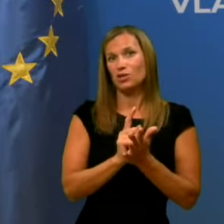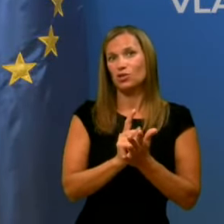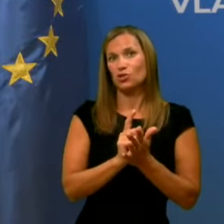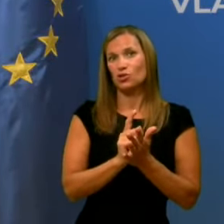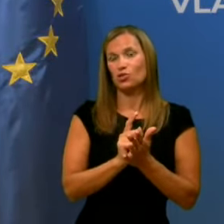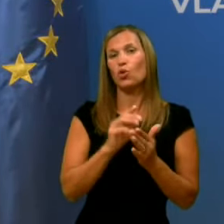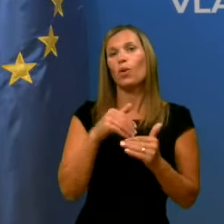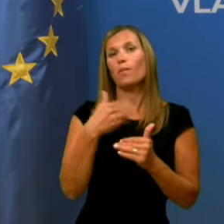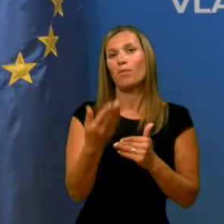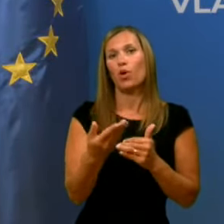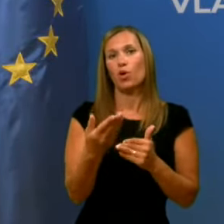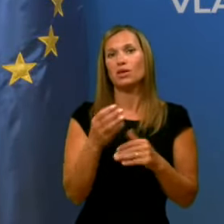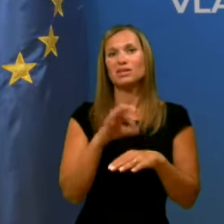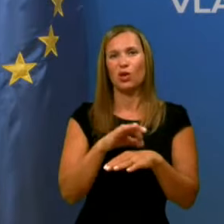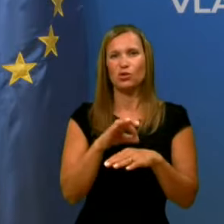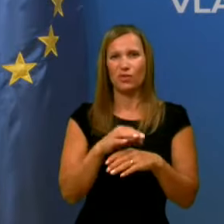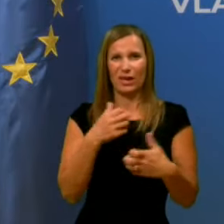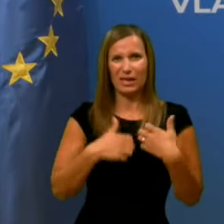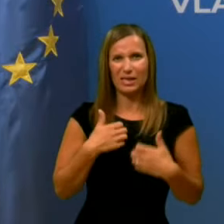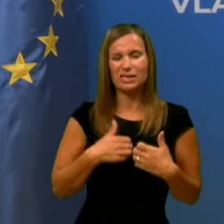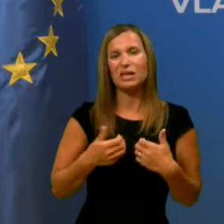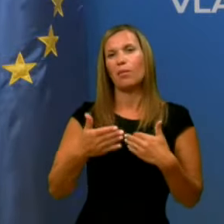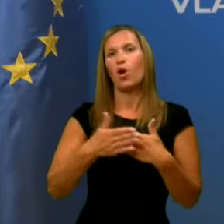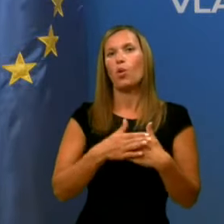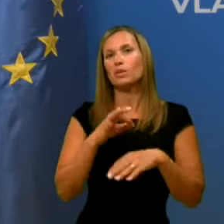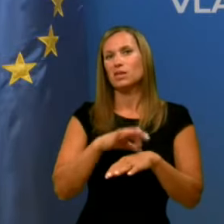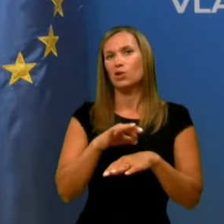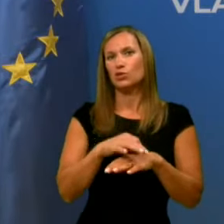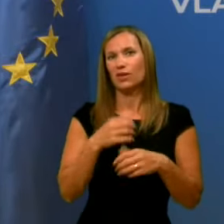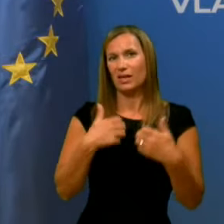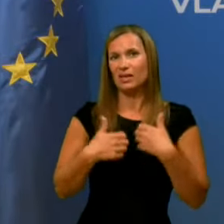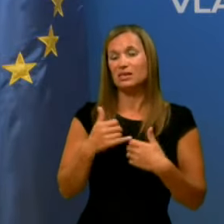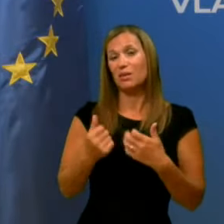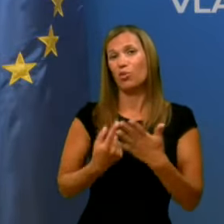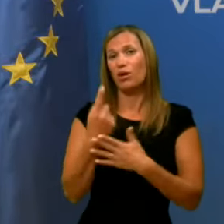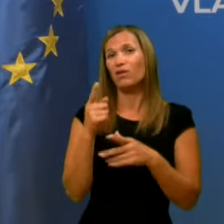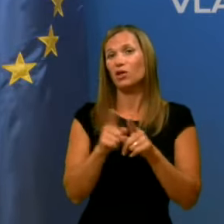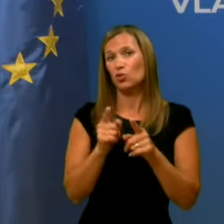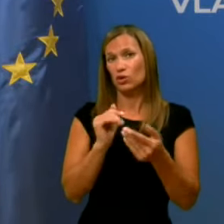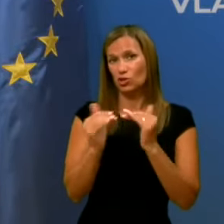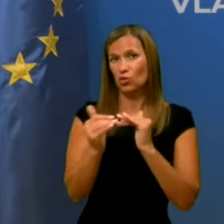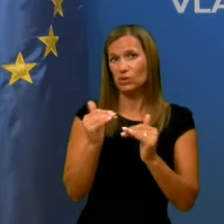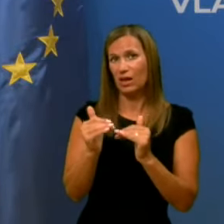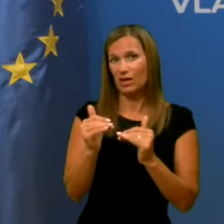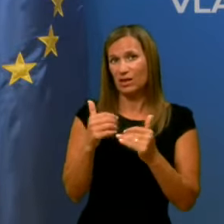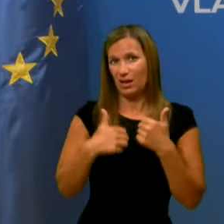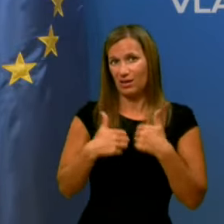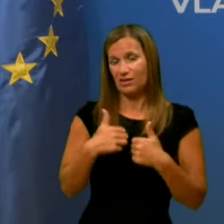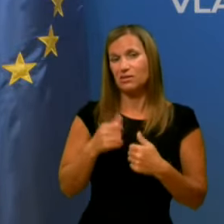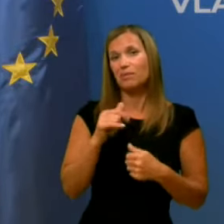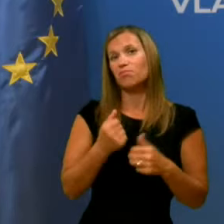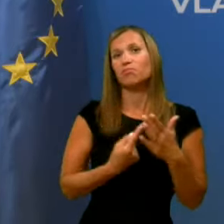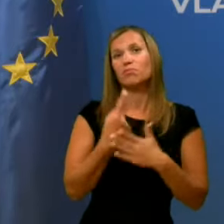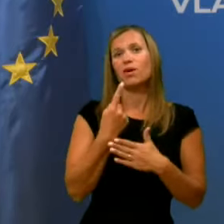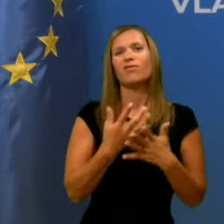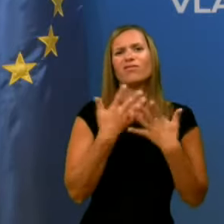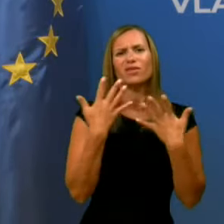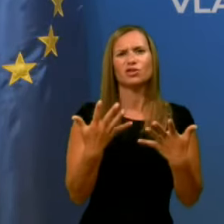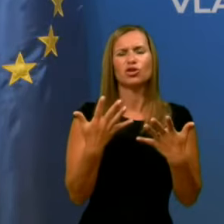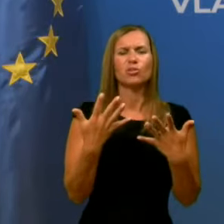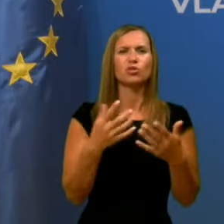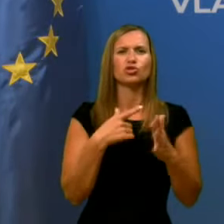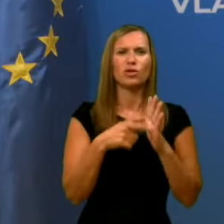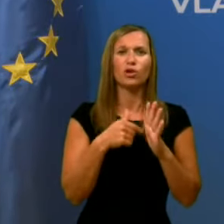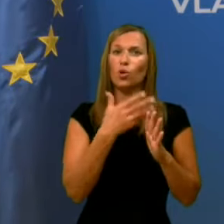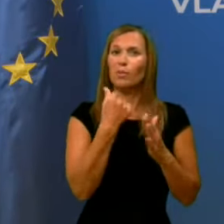po zdravstveni krizi ali pa ob zdravstveni krizi pojavila tudi socialna kriza, kar se je kazalo v večjem številu brezposeljnih, v večjem